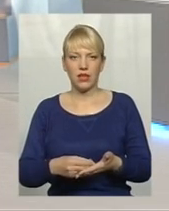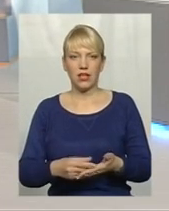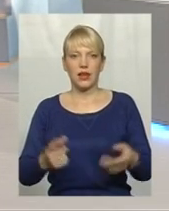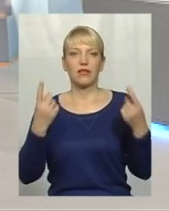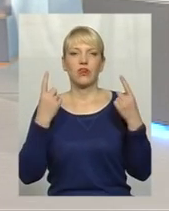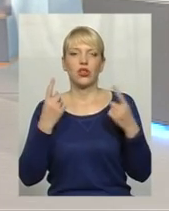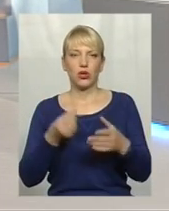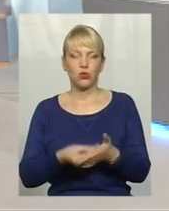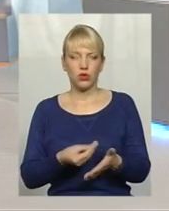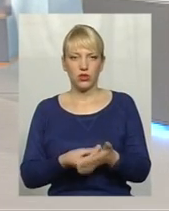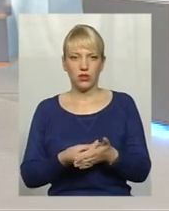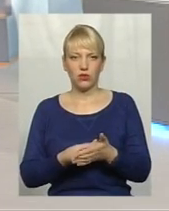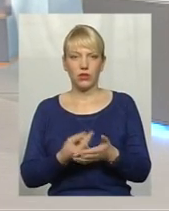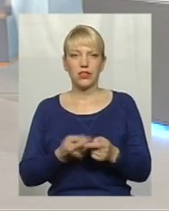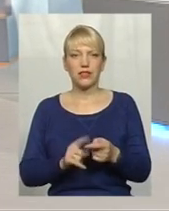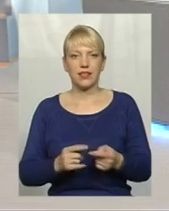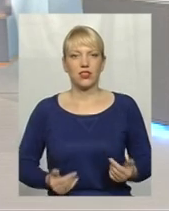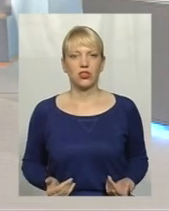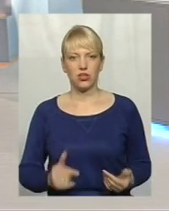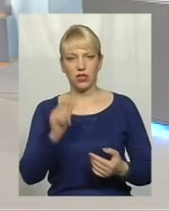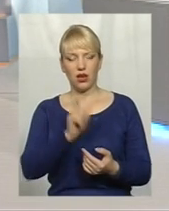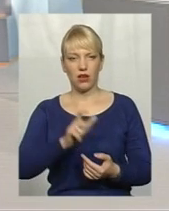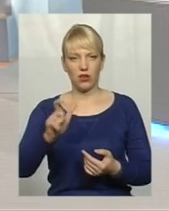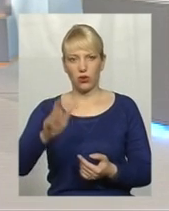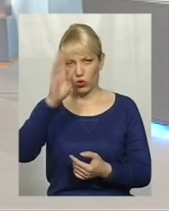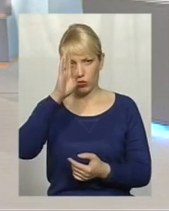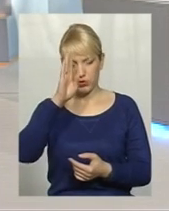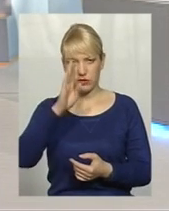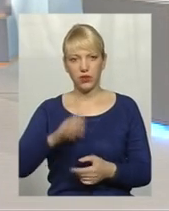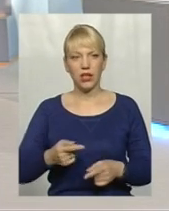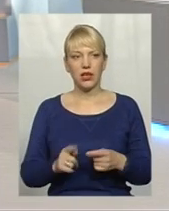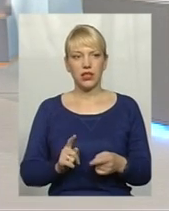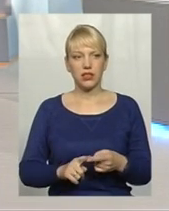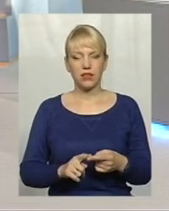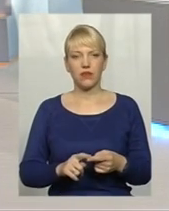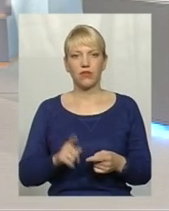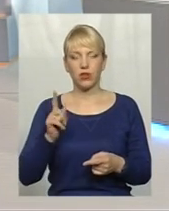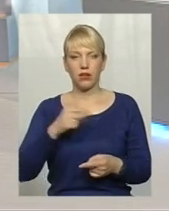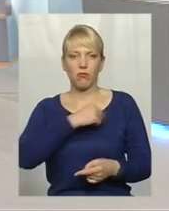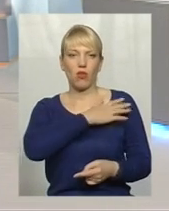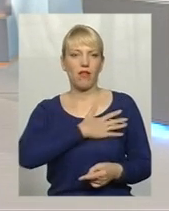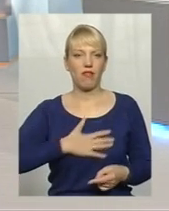ми платимо життям хлопців, вони проливають свою кров,